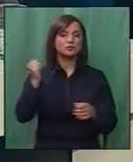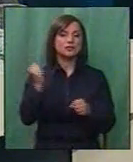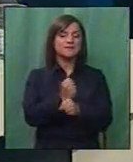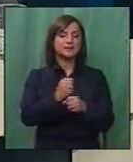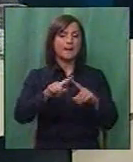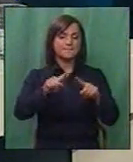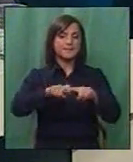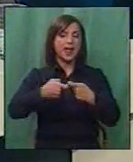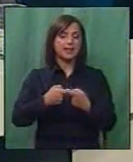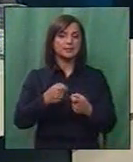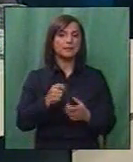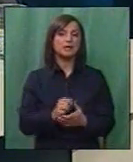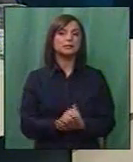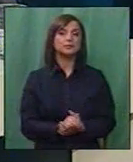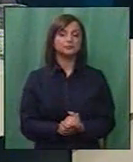тврд предмет.